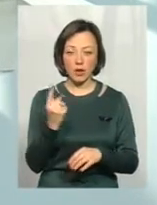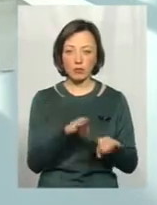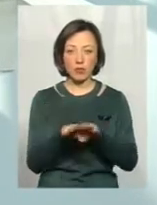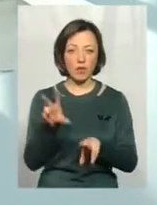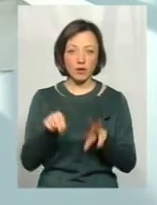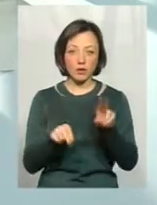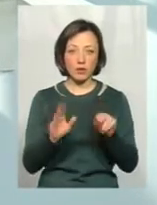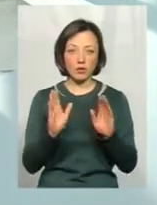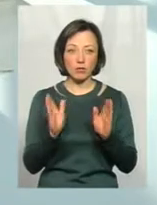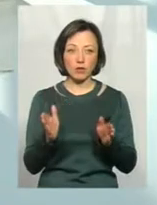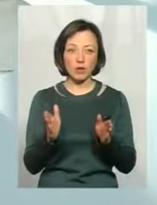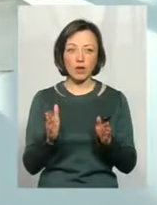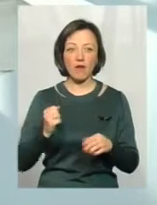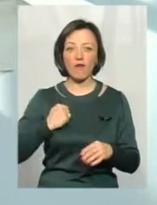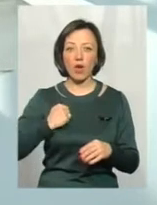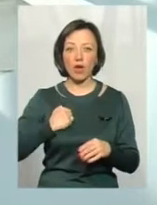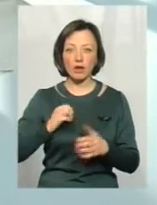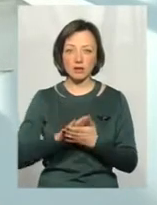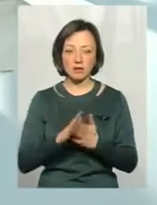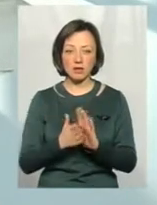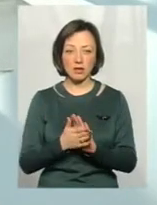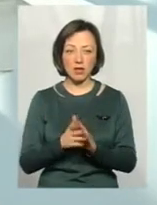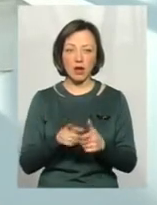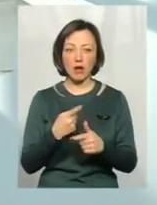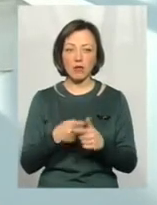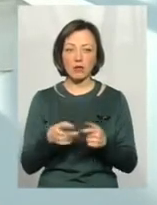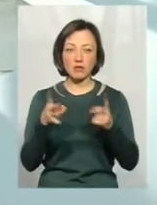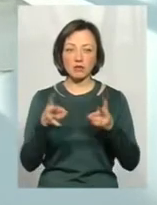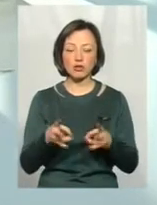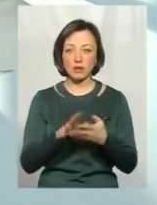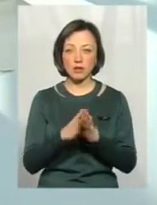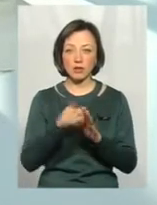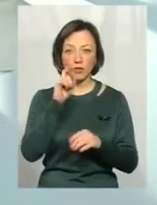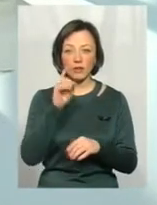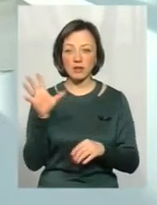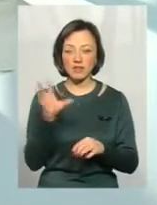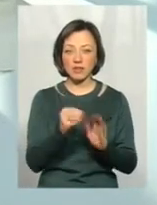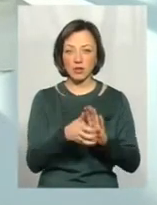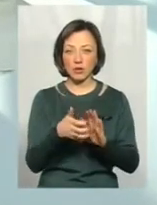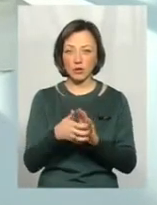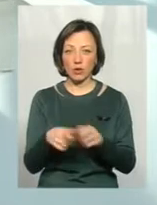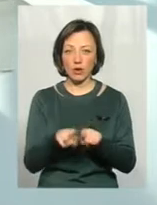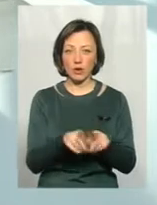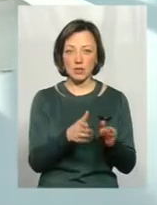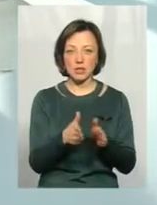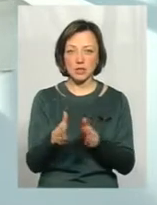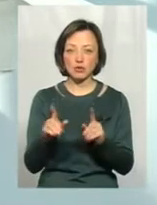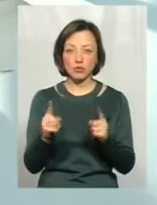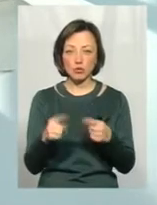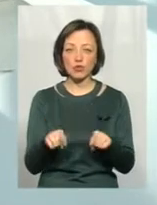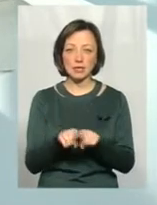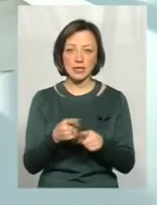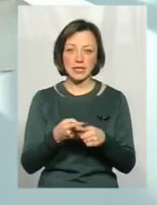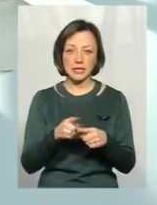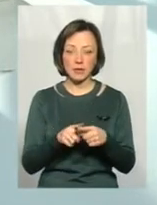я вважала, що буде введений воєнний стан. Або хоча на звичайний стан в Україні. При всіх недоліках от такої системи. Чому? Тому що